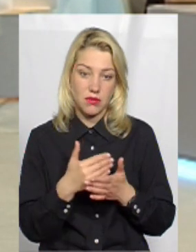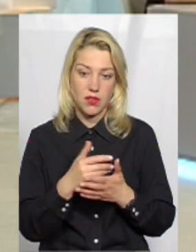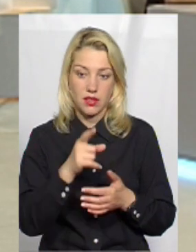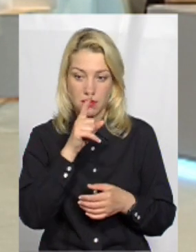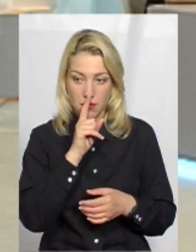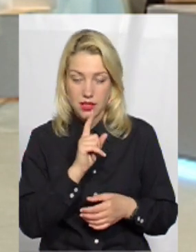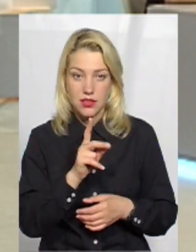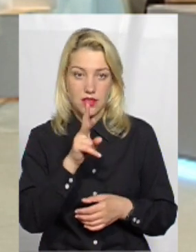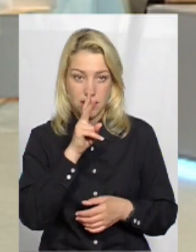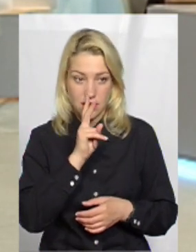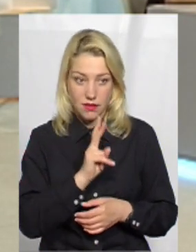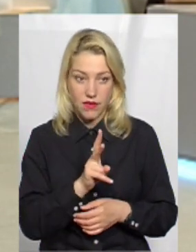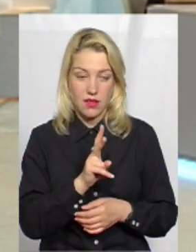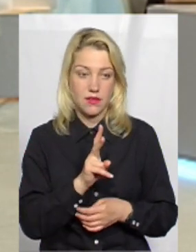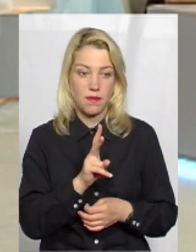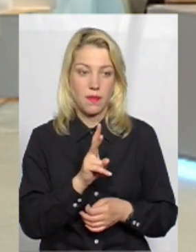місяць-два,